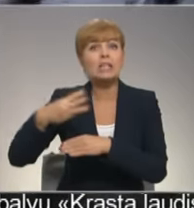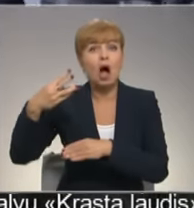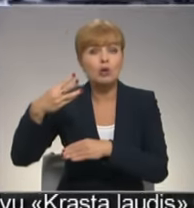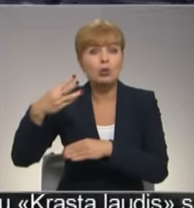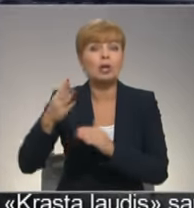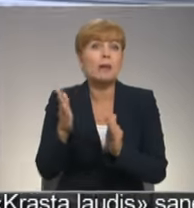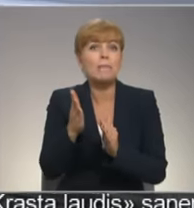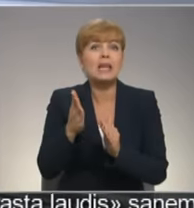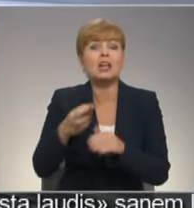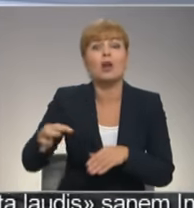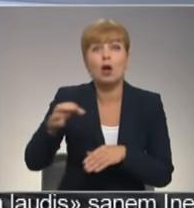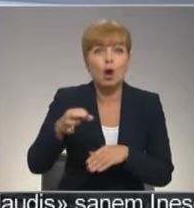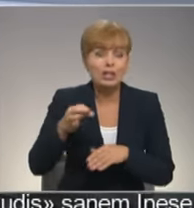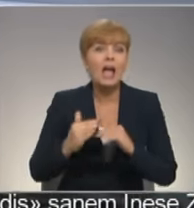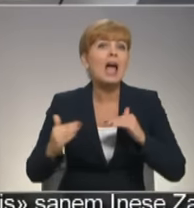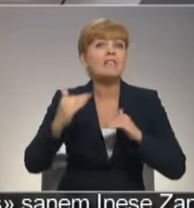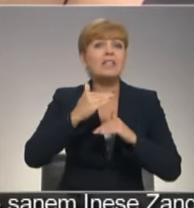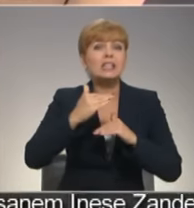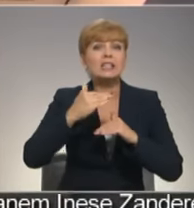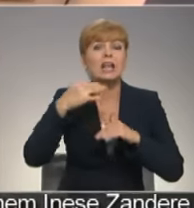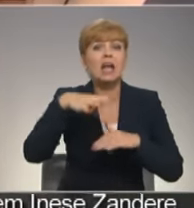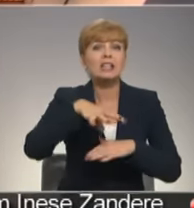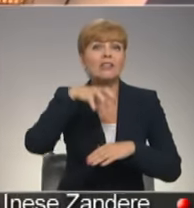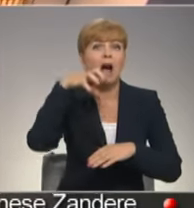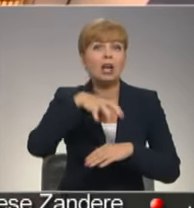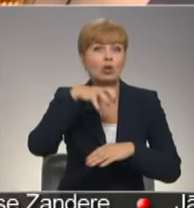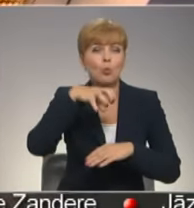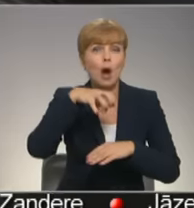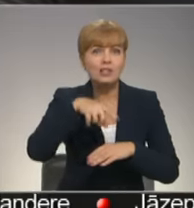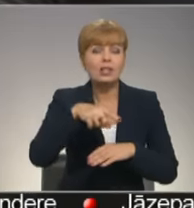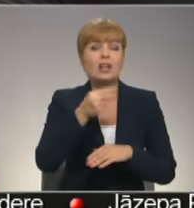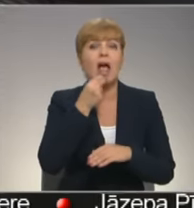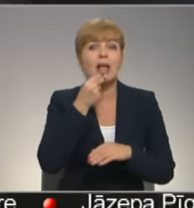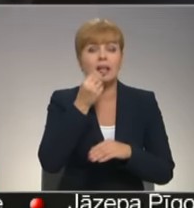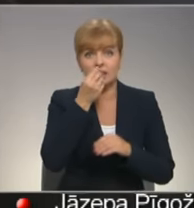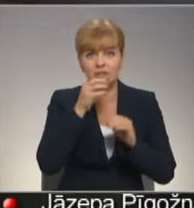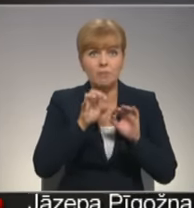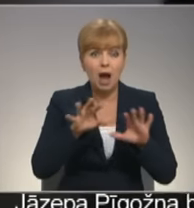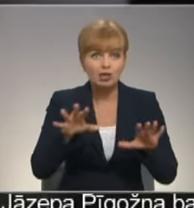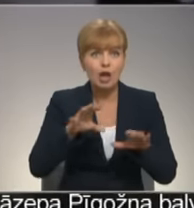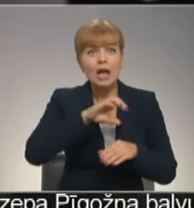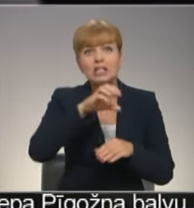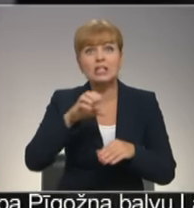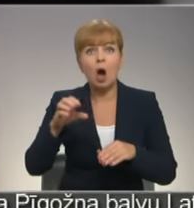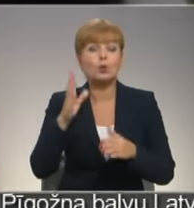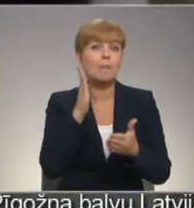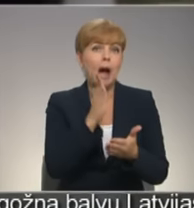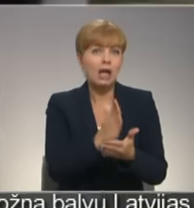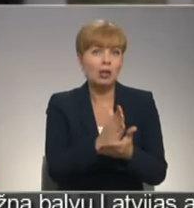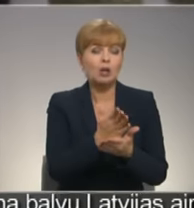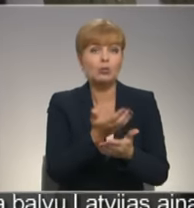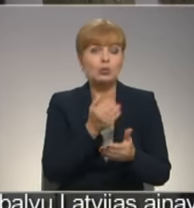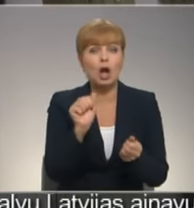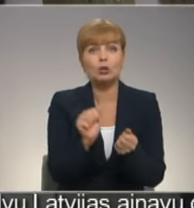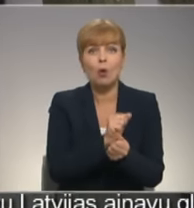mikrorajonā. Virtuvi ir gāzesplīts virs tās tvaika nosucējis. Edienu smarža pa gofretu cauruli pat taisno nonāk dabiskas